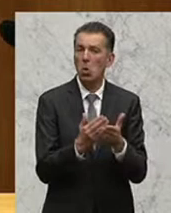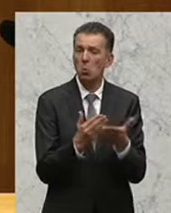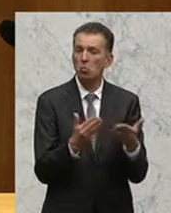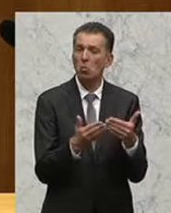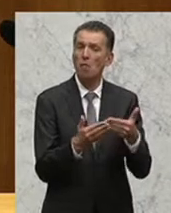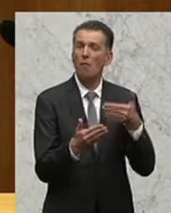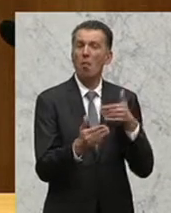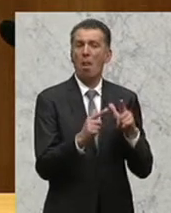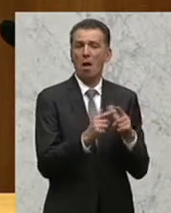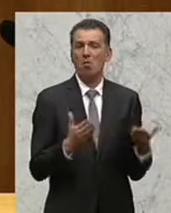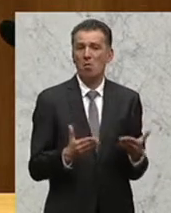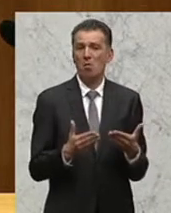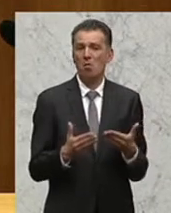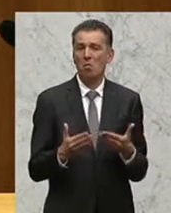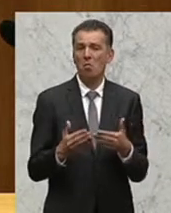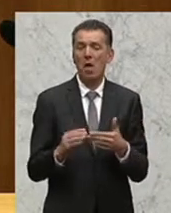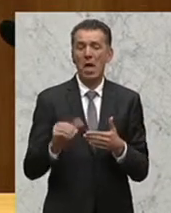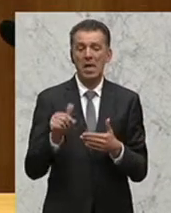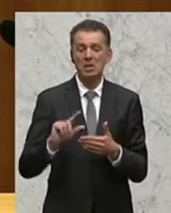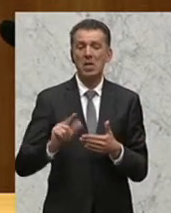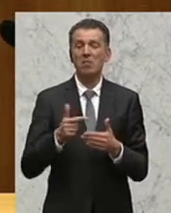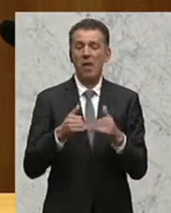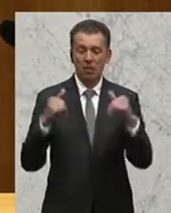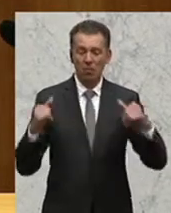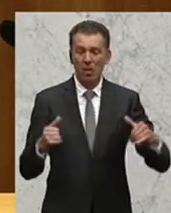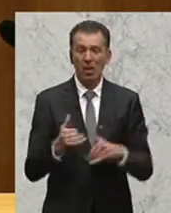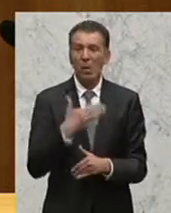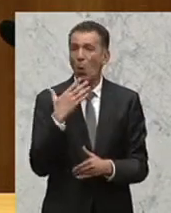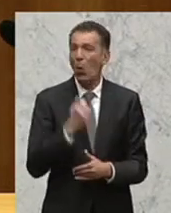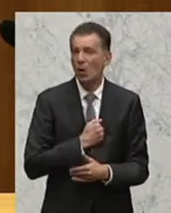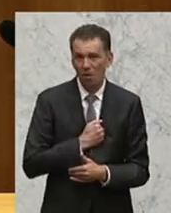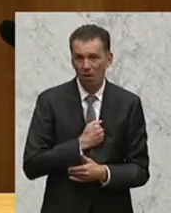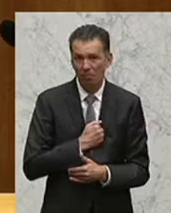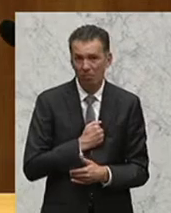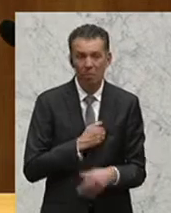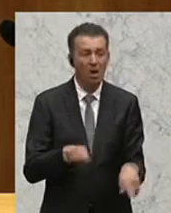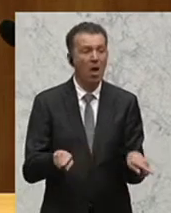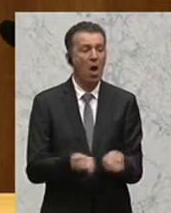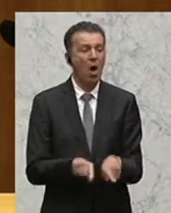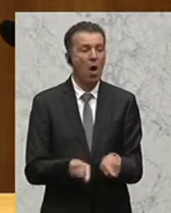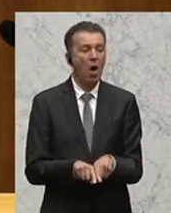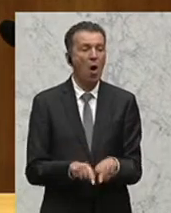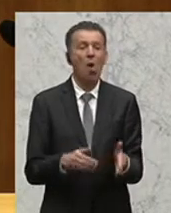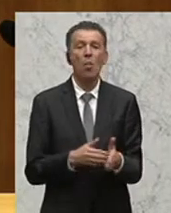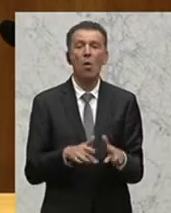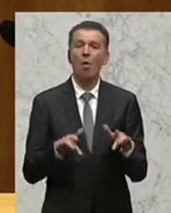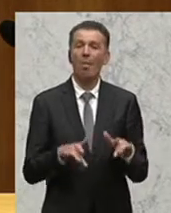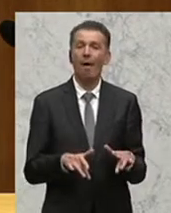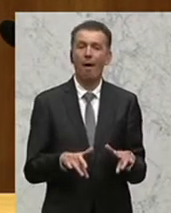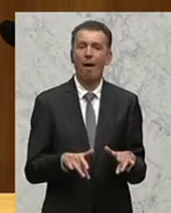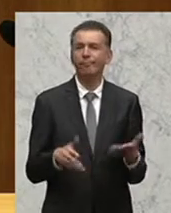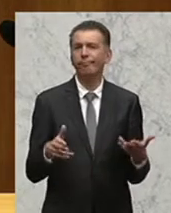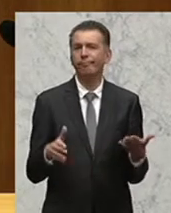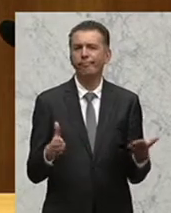sie in den letzten beiden Finanzpaketen nicht geschafft haben. Selbstverständlich hat sich auch die noch immer im Amt befindliche oder jetzt